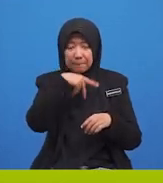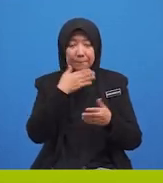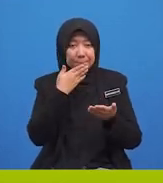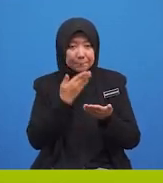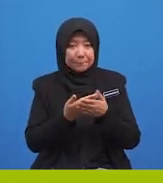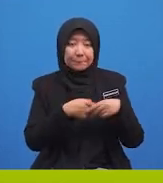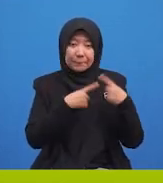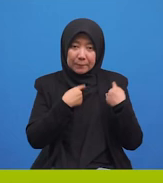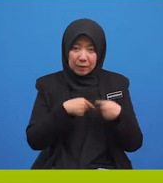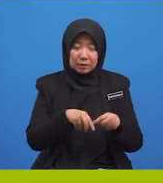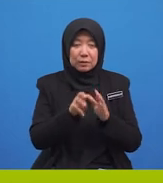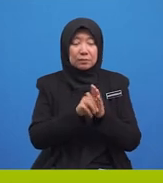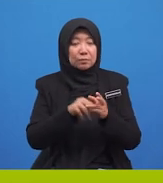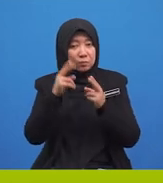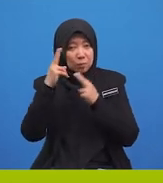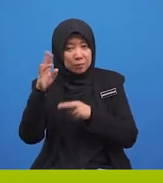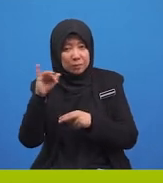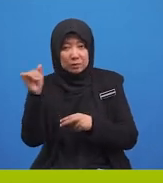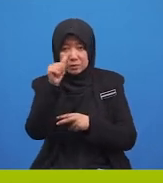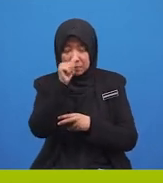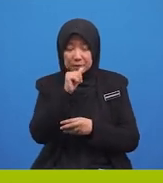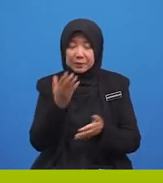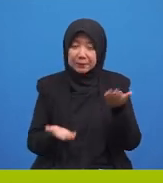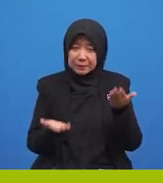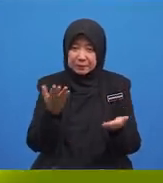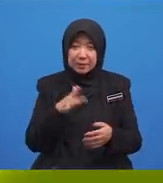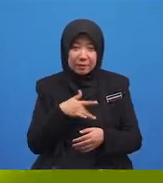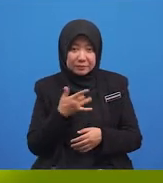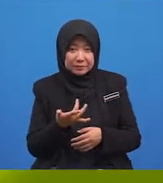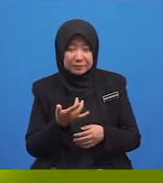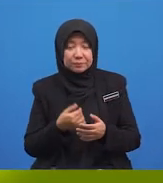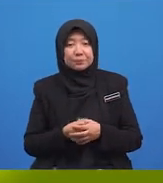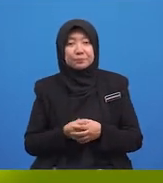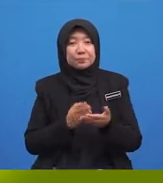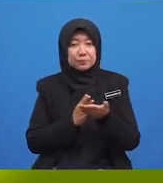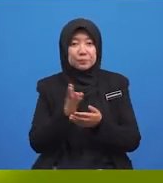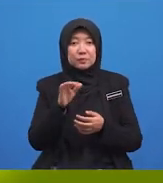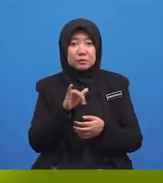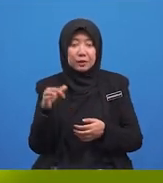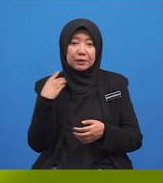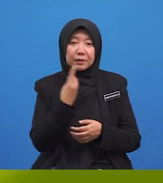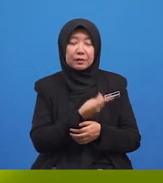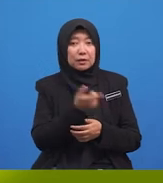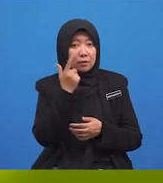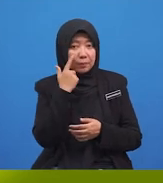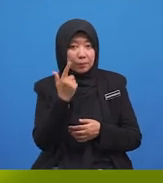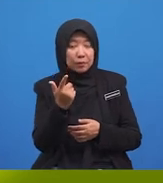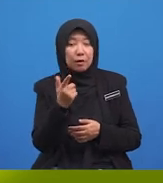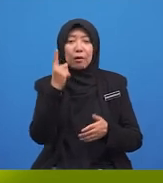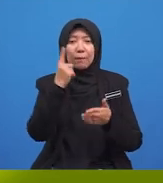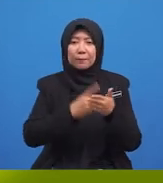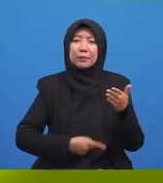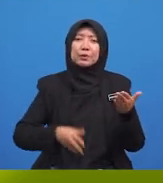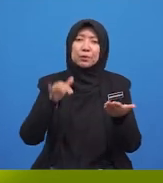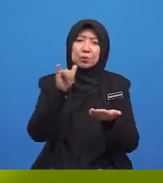hormat menghormati, sabar dan bertimbang rasa. Seterusnya, kita lihat pula apa